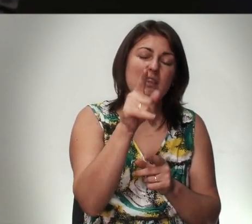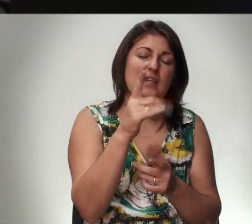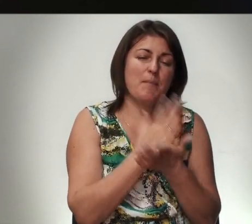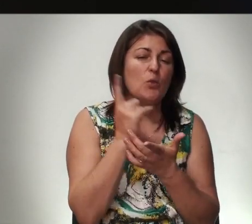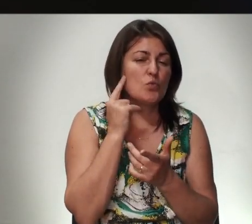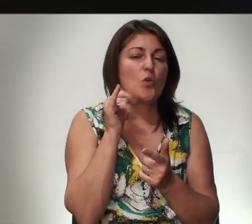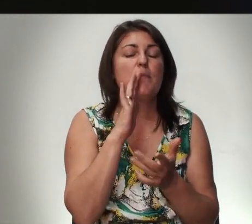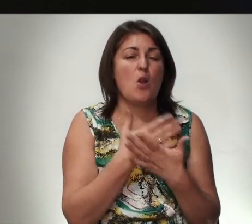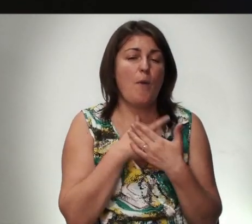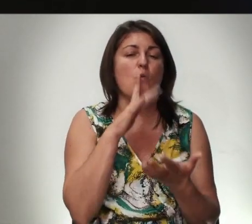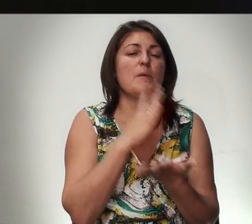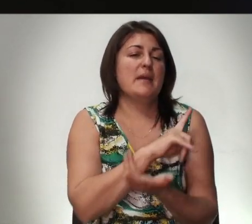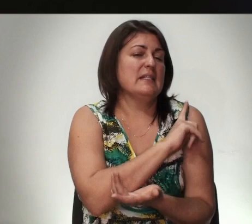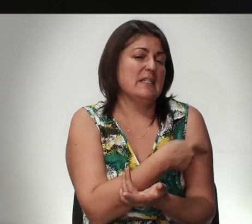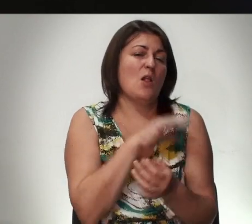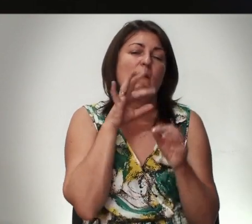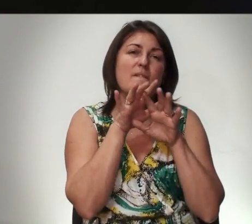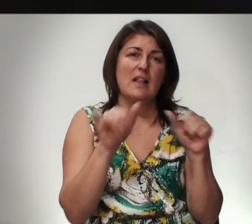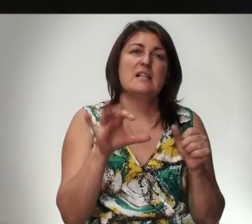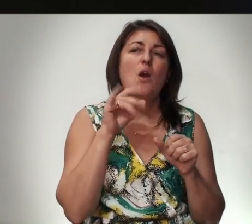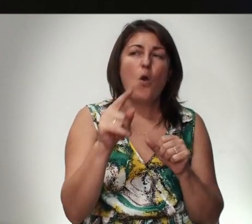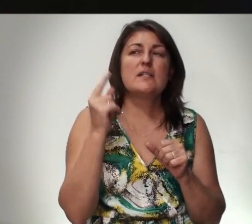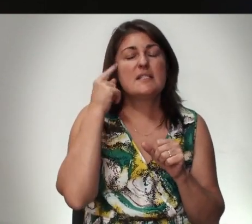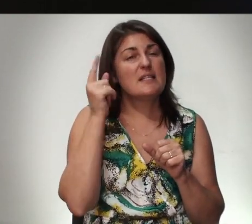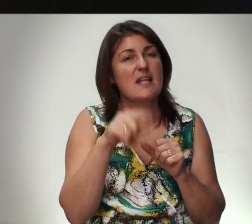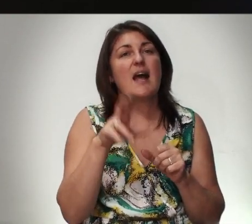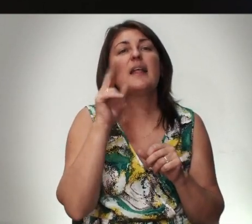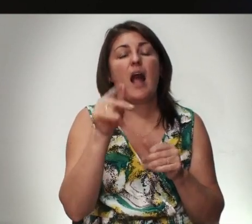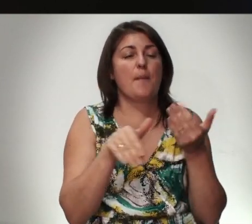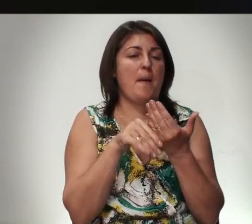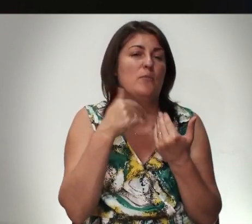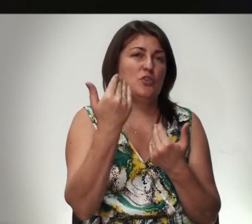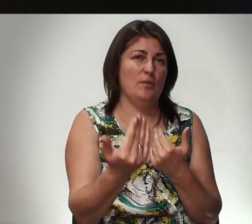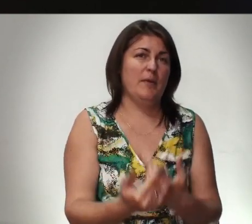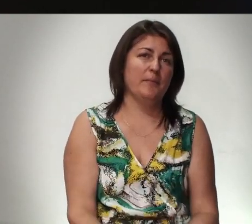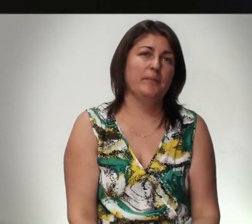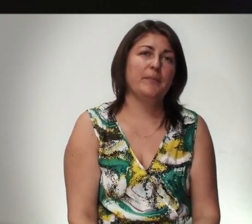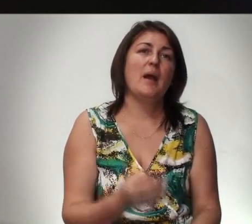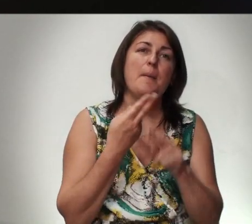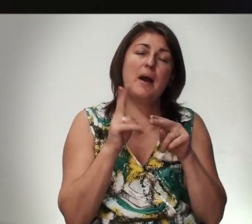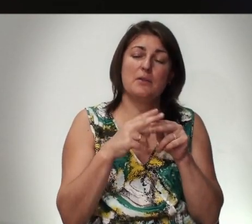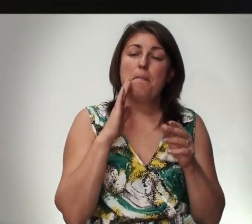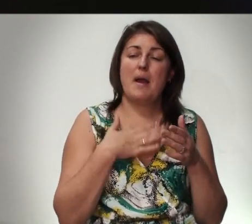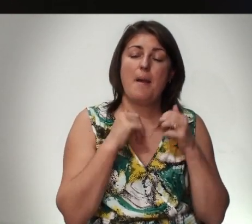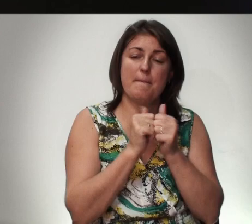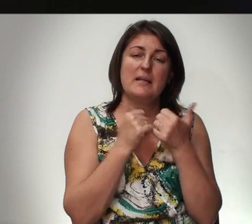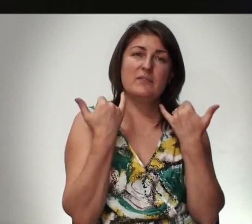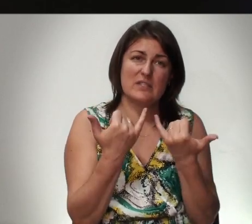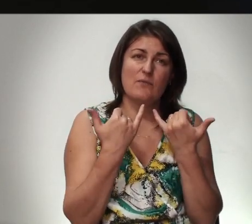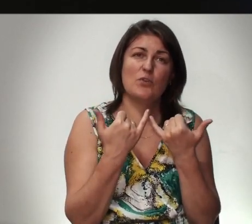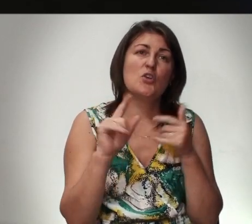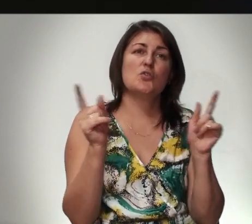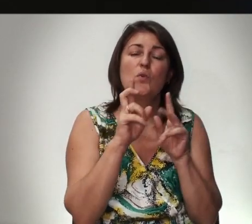Он имеет силу власть И Он знает, как помочь тебе Поэтому моя молитва сегодня